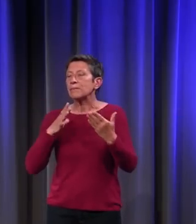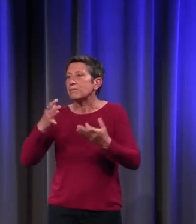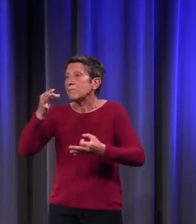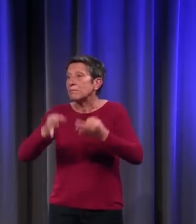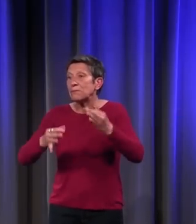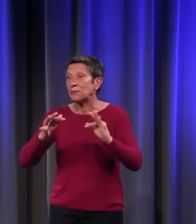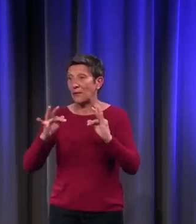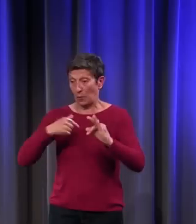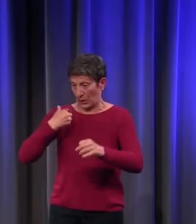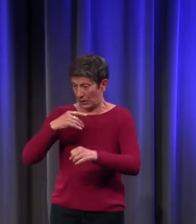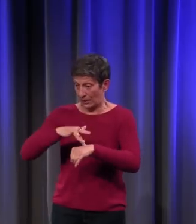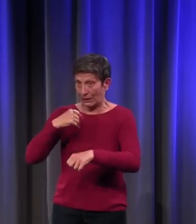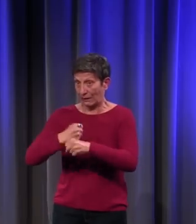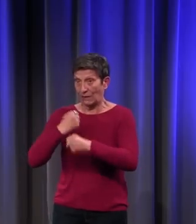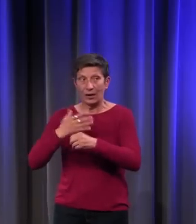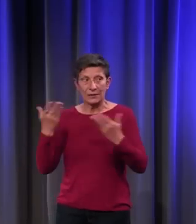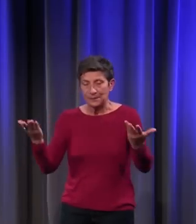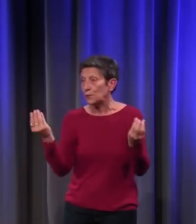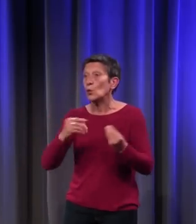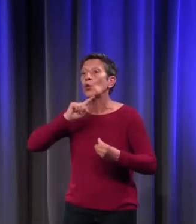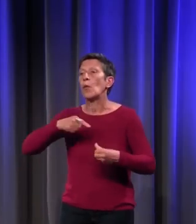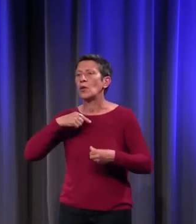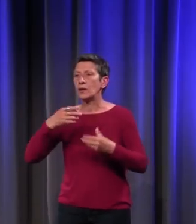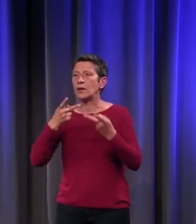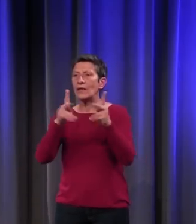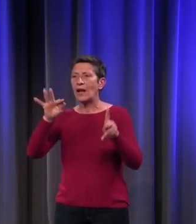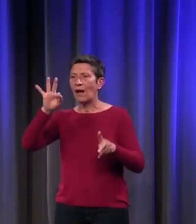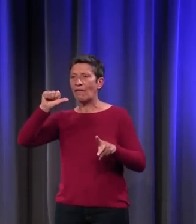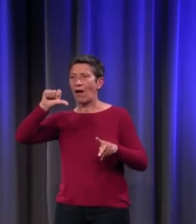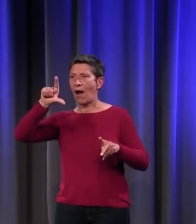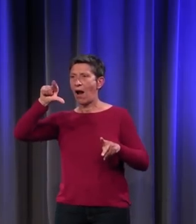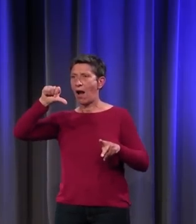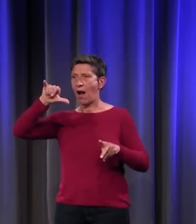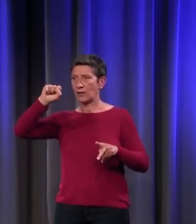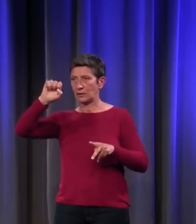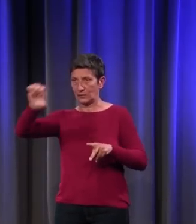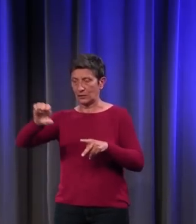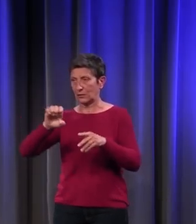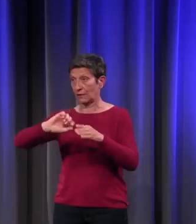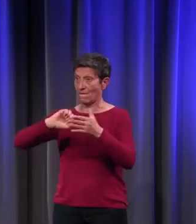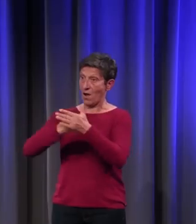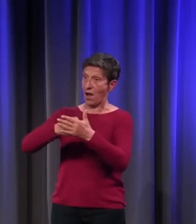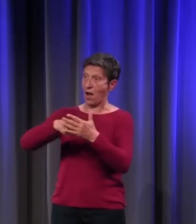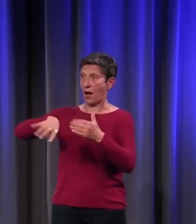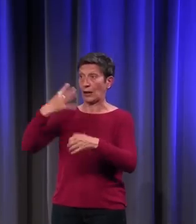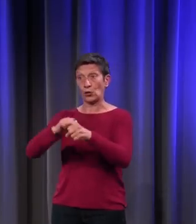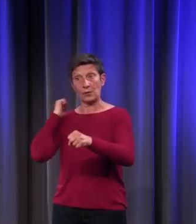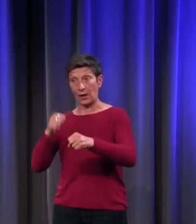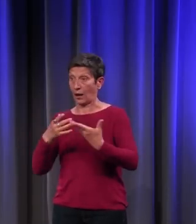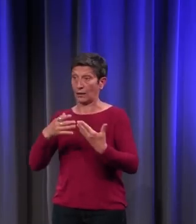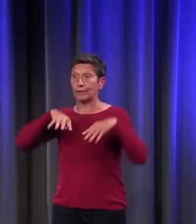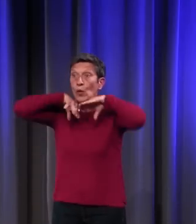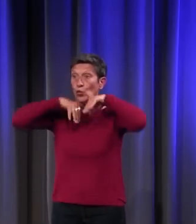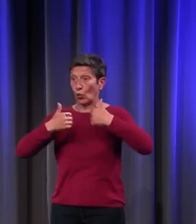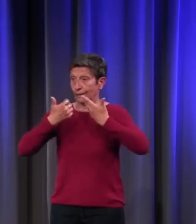celle sur laquelle j'ai travaillé. Ça se passe à Falaise, en Normandie, à la fin du XIVe siècle. Une truie a, comme